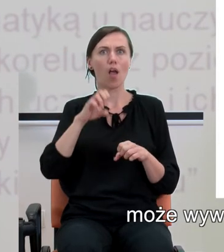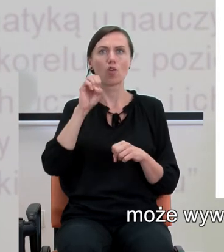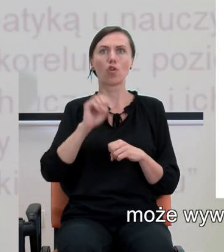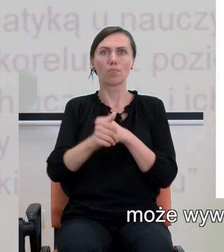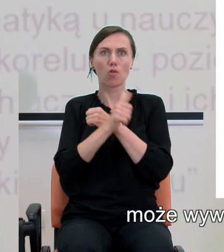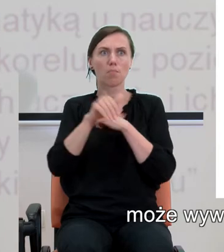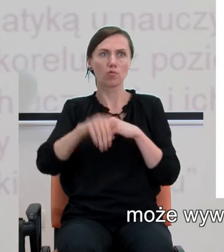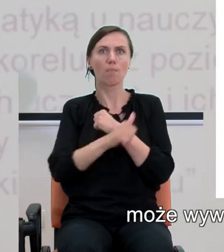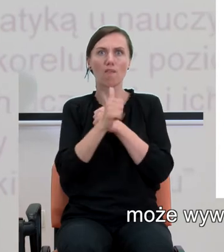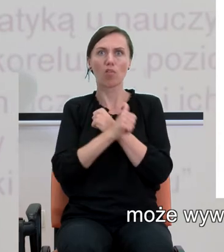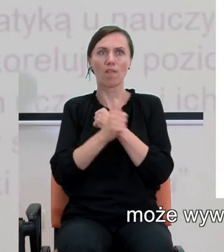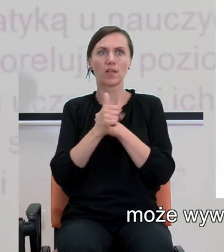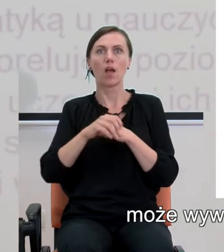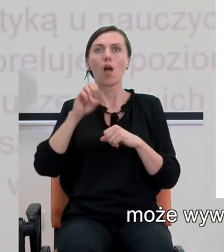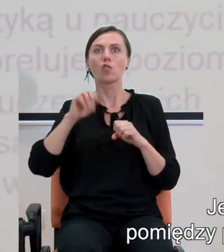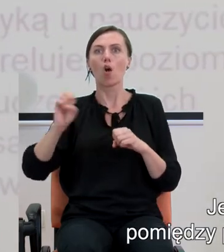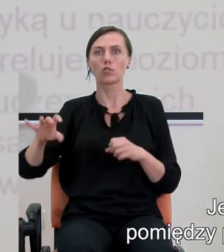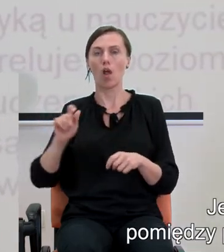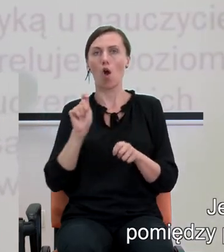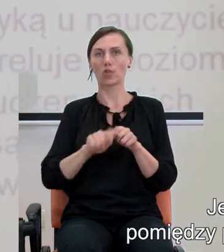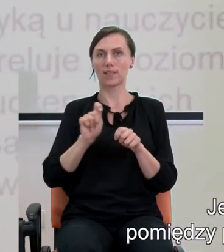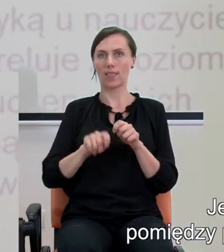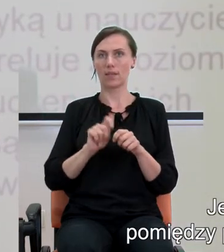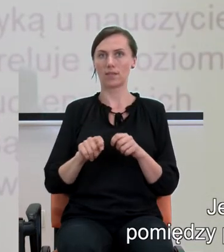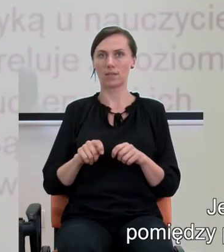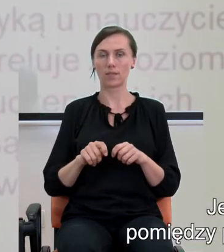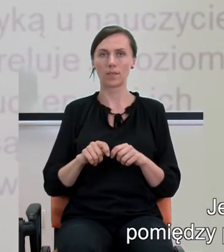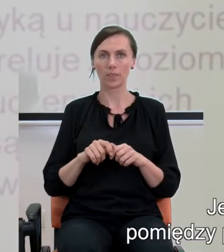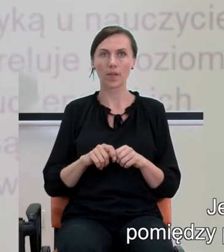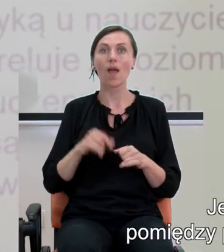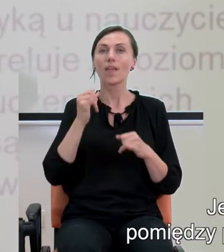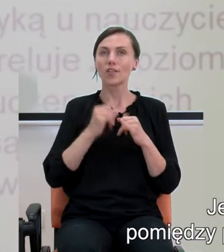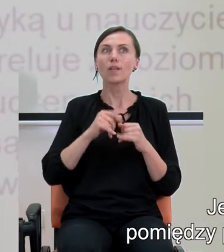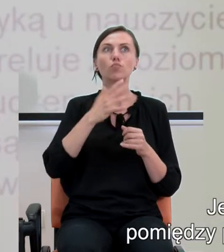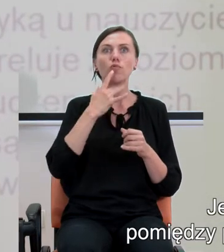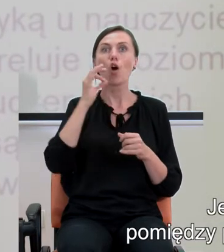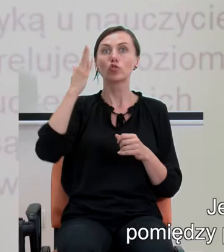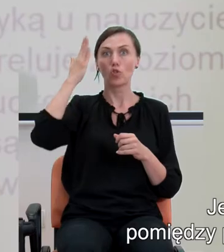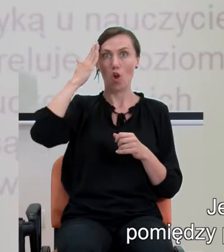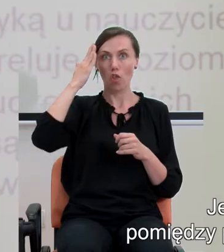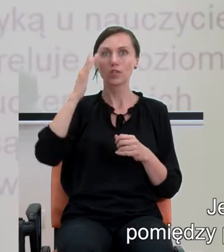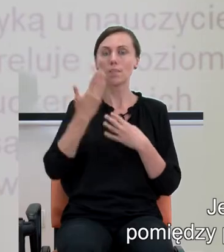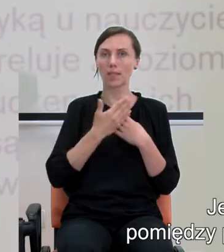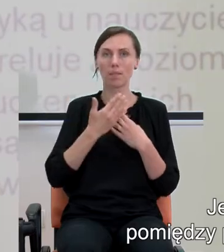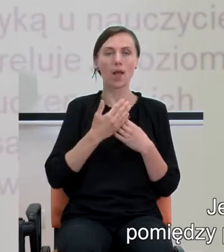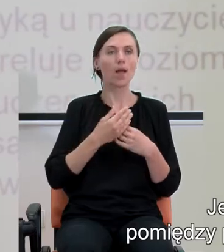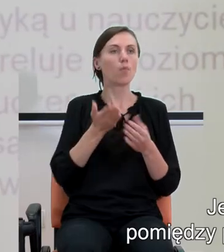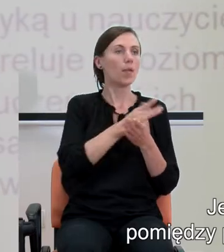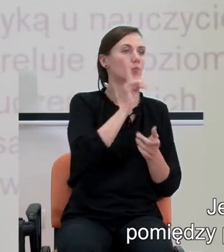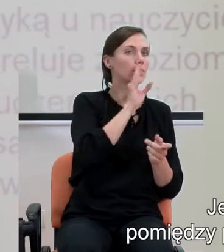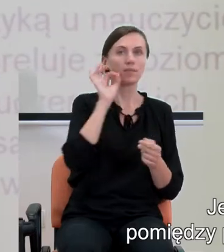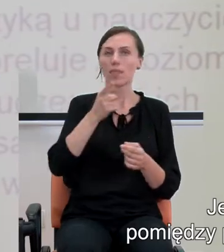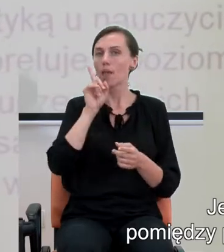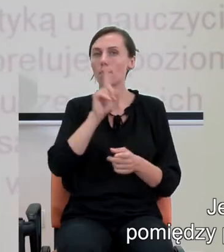wyniki w testach u dziewczynek. Jeśli chodzi o zdolności matematyczne pomiędzy płciami nie ma